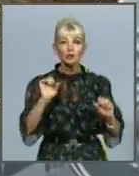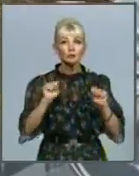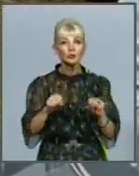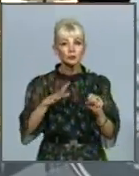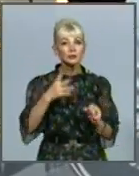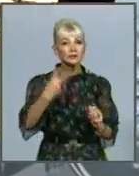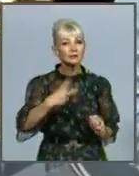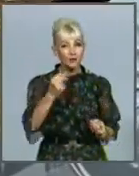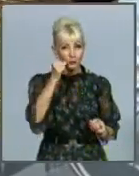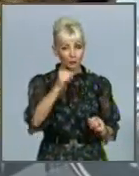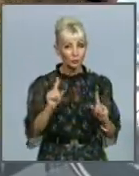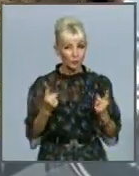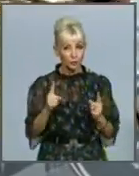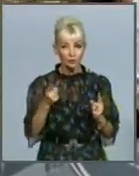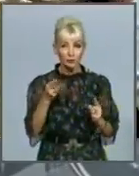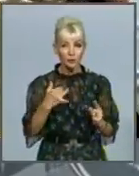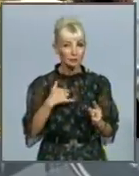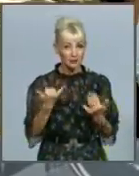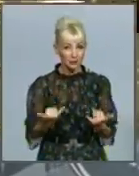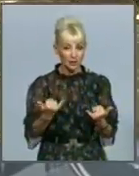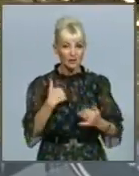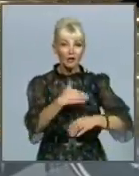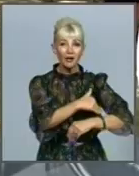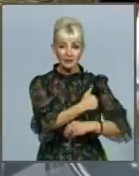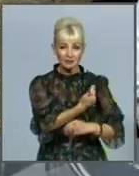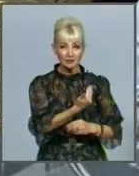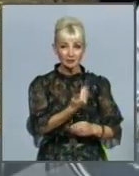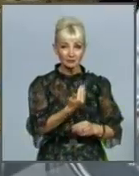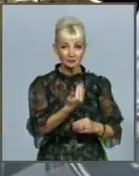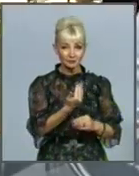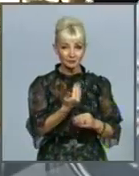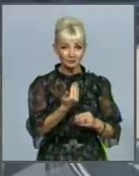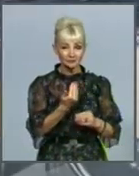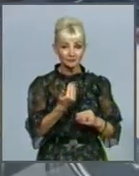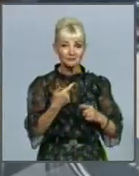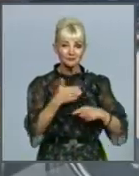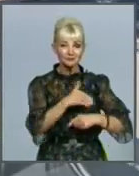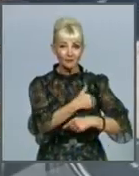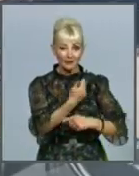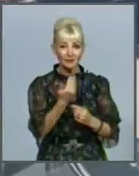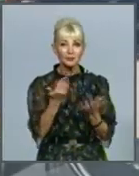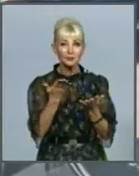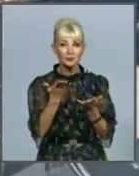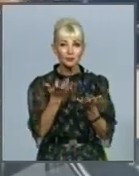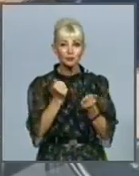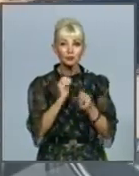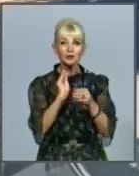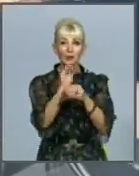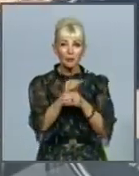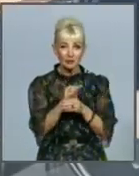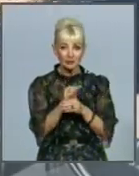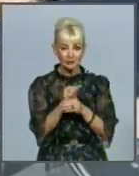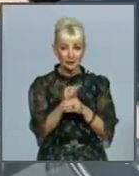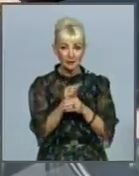в 2022-м. Почему? Потому що ми зараз хочемо… Здравствуйте, дівчі! Хочемо получить дополнительний